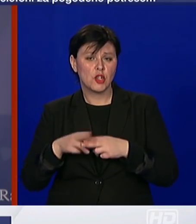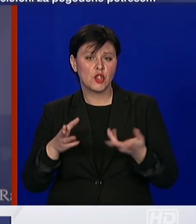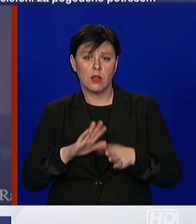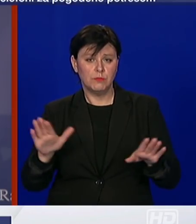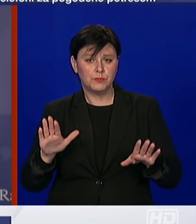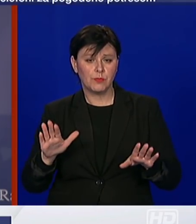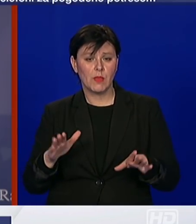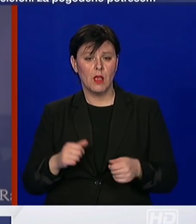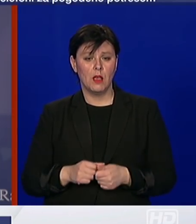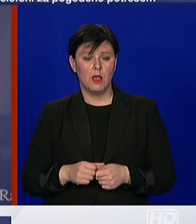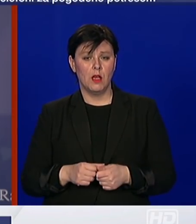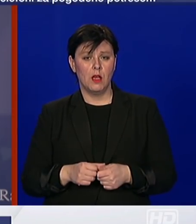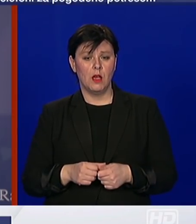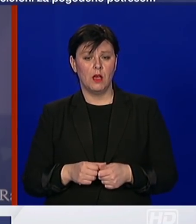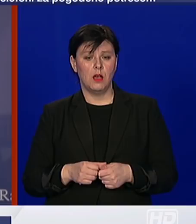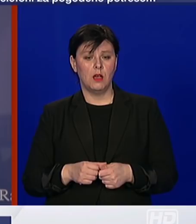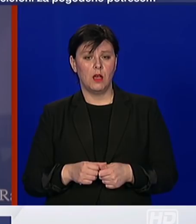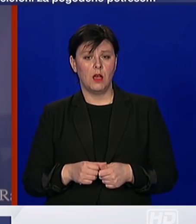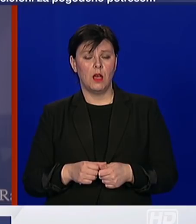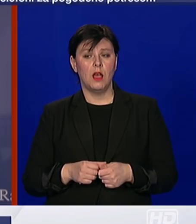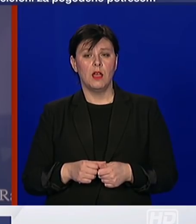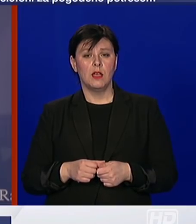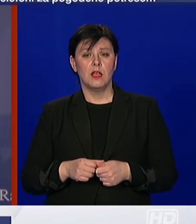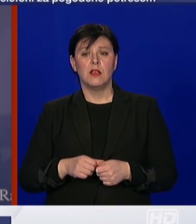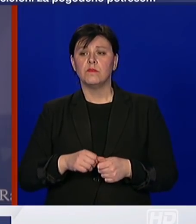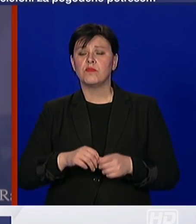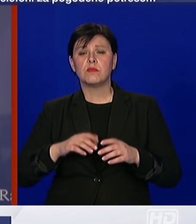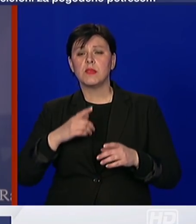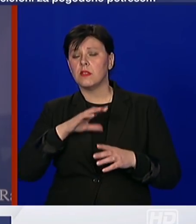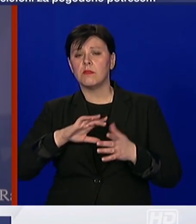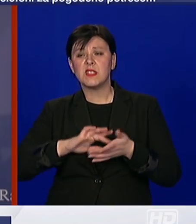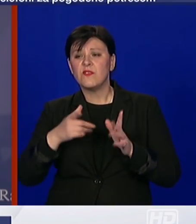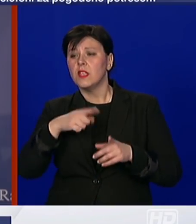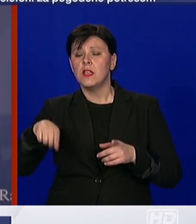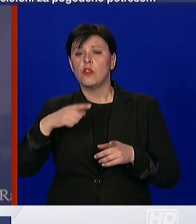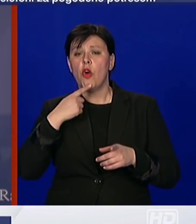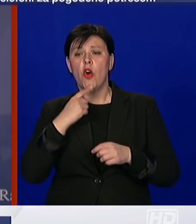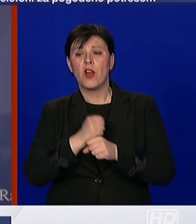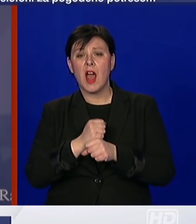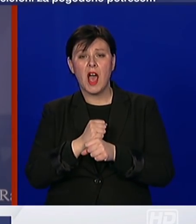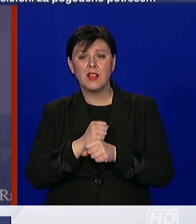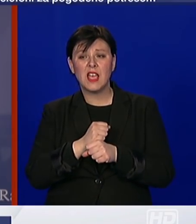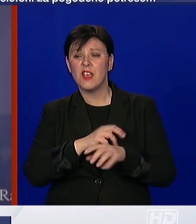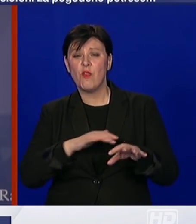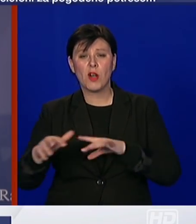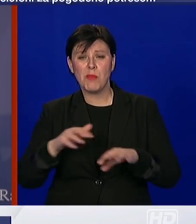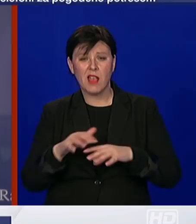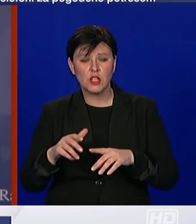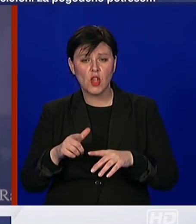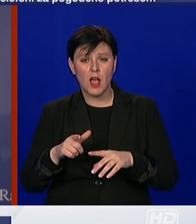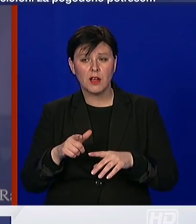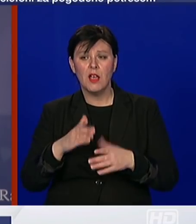dakle, cijele ekipe informatičara iz nekoliko institucija rade stalno na